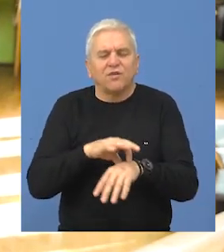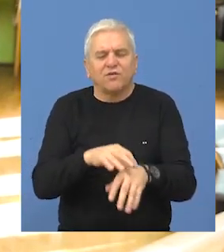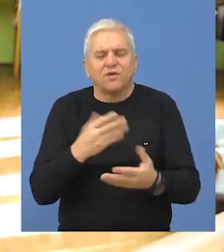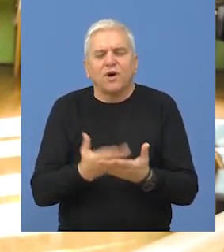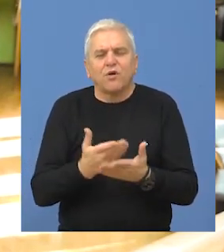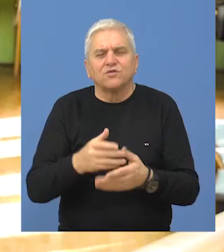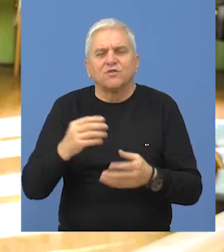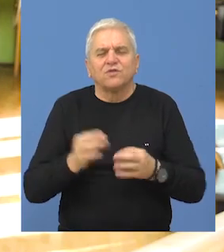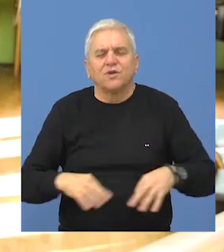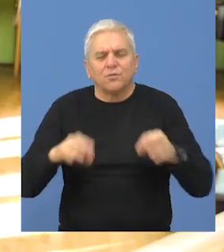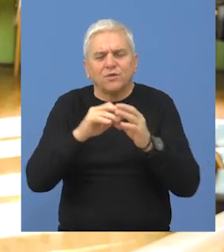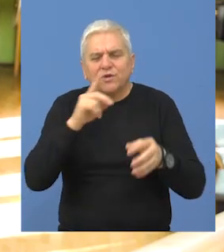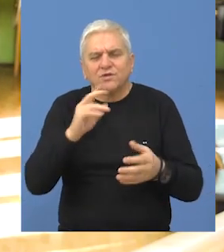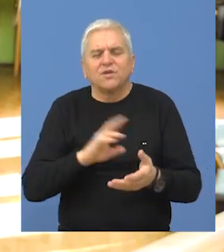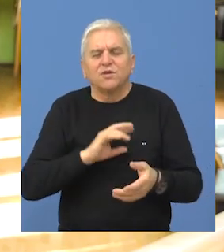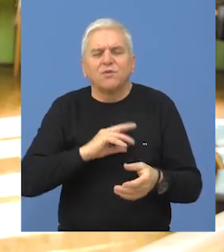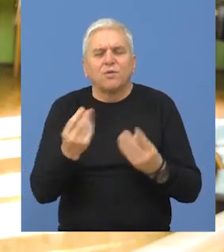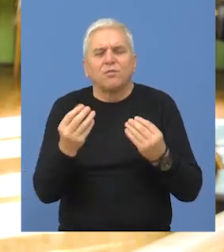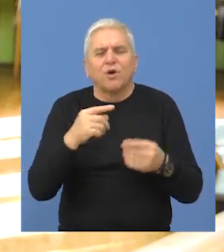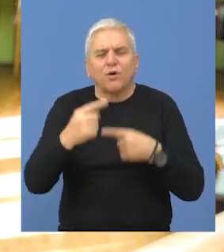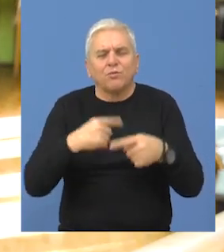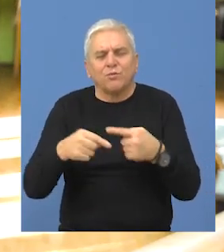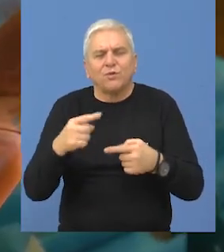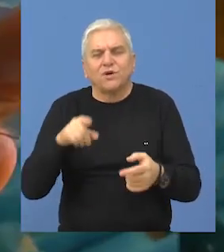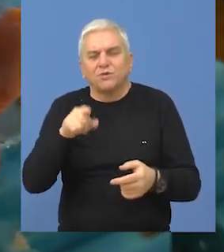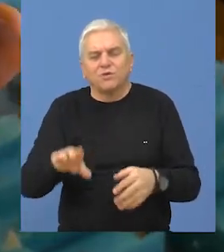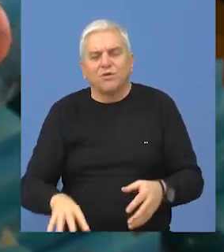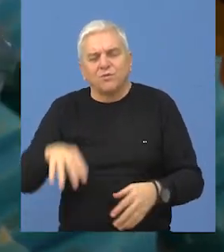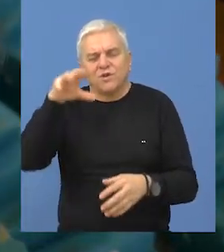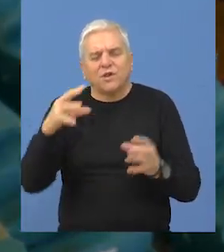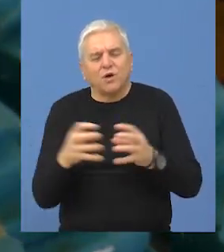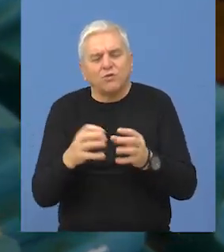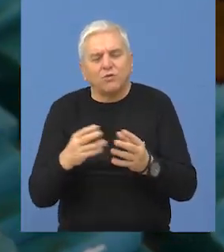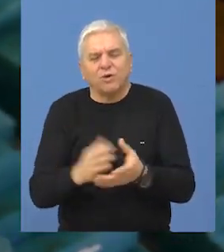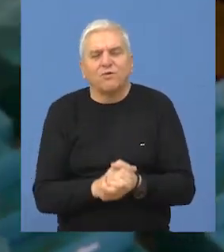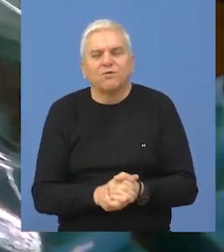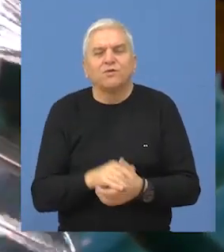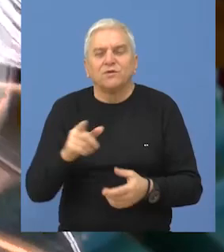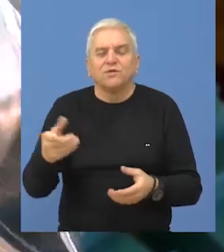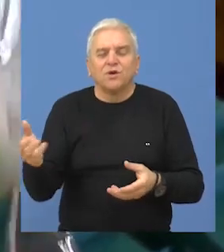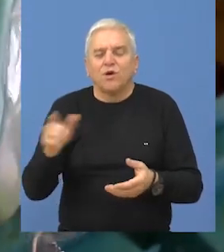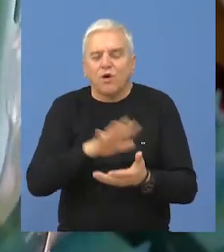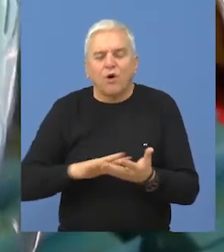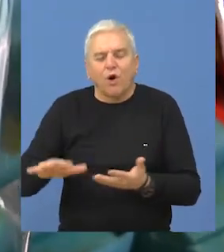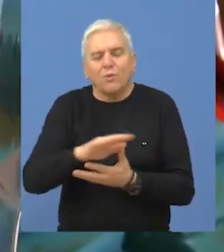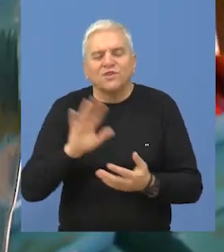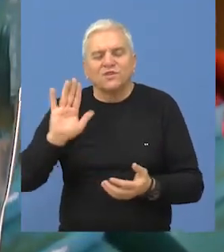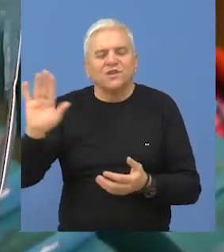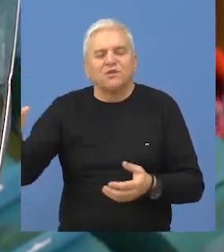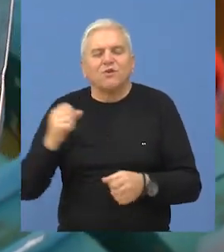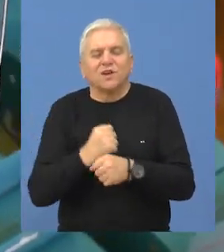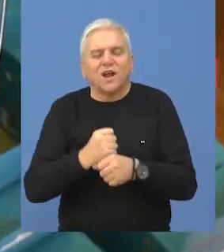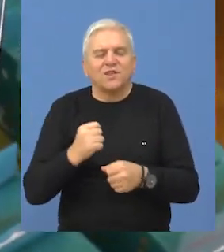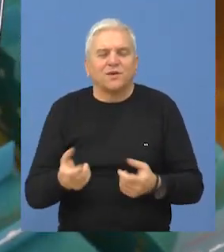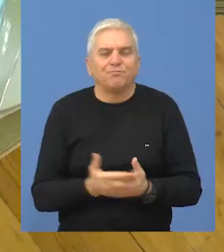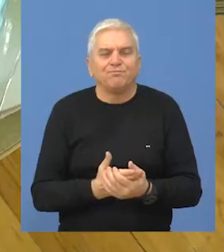Na novim osnovama programa su se desile i nekoliko promjena i u tom sektoru, ajde tako da kažem, odnosno u toj oblasti njihovog rada.